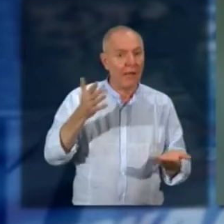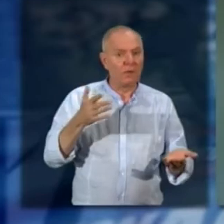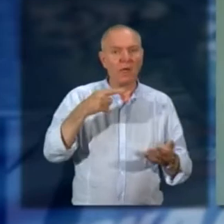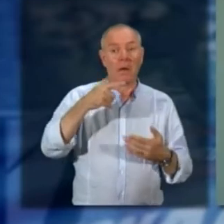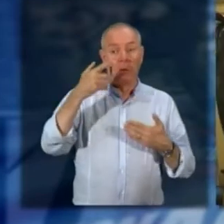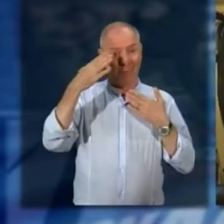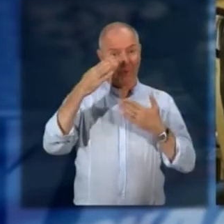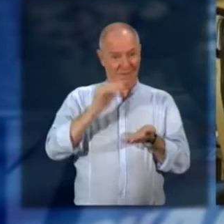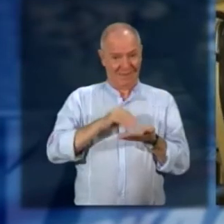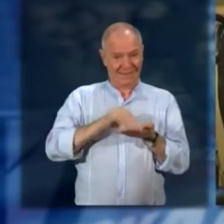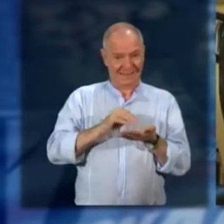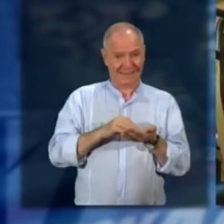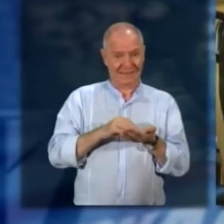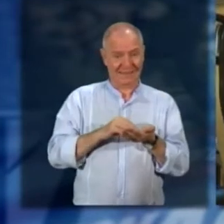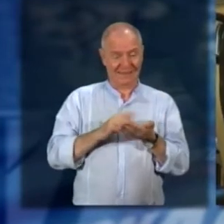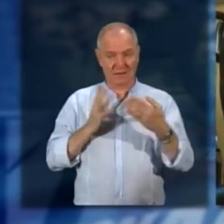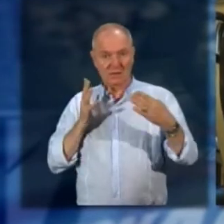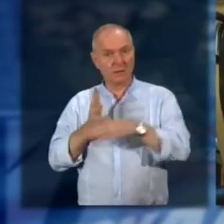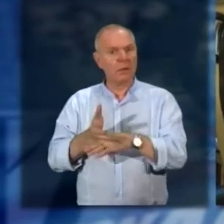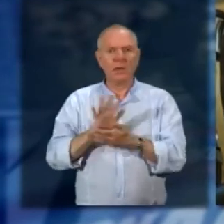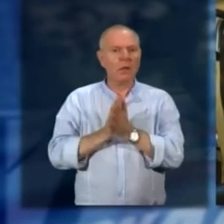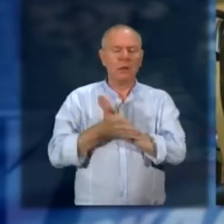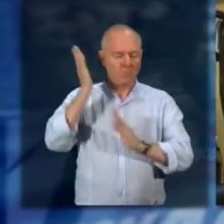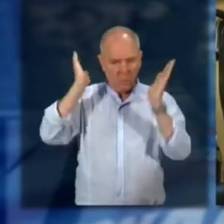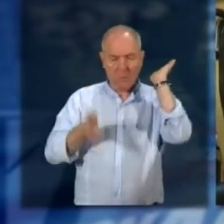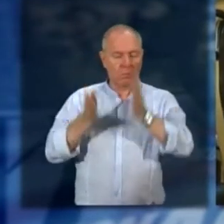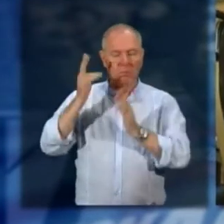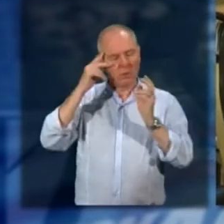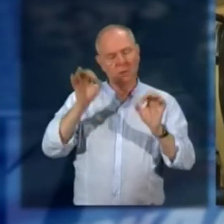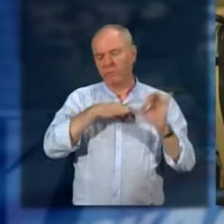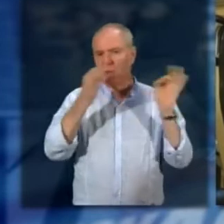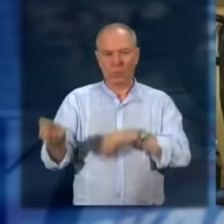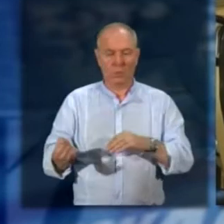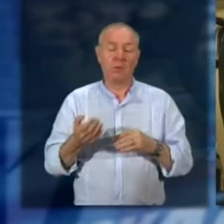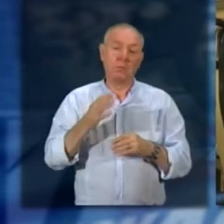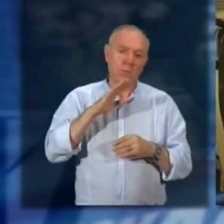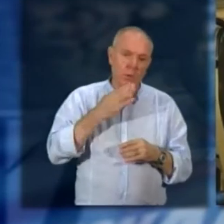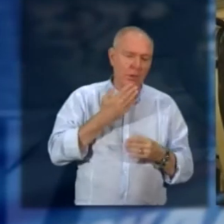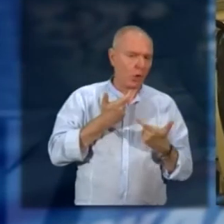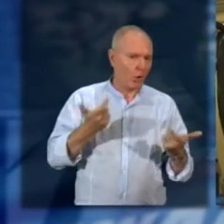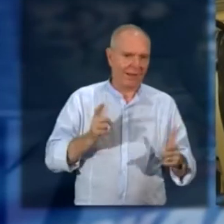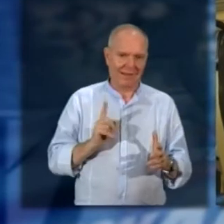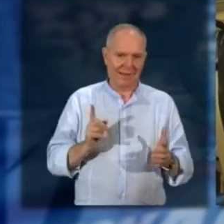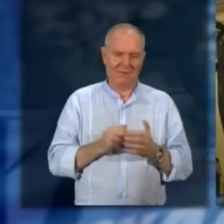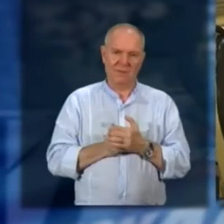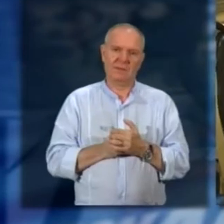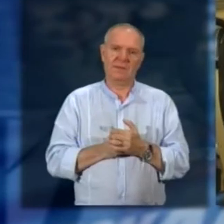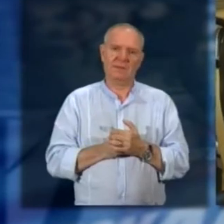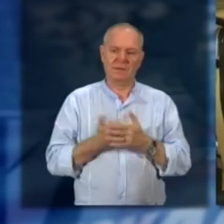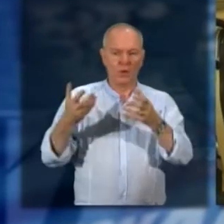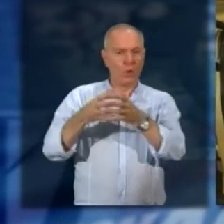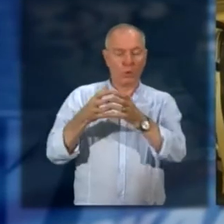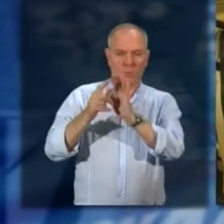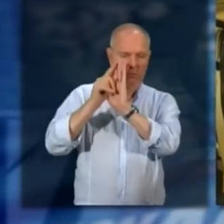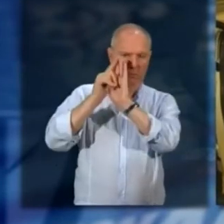lavoro è intervenuto, è stato però pestato ed ha perso i sensi. Per fortuna le sue condizioni non sono gravi. La banda è